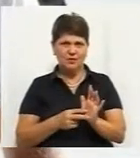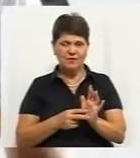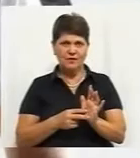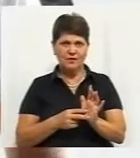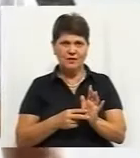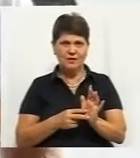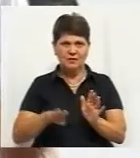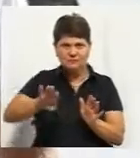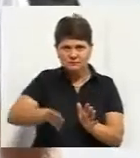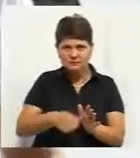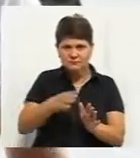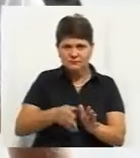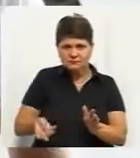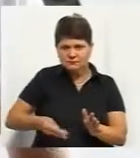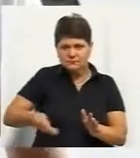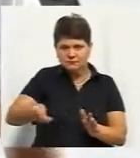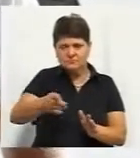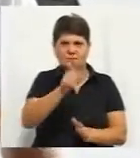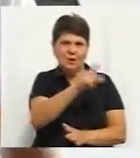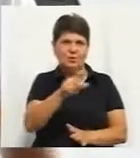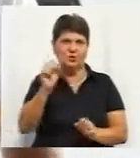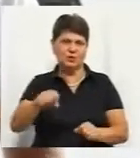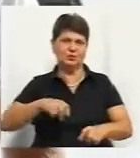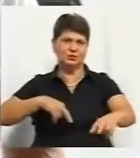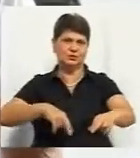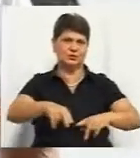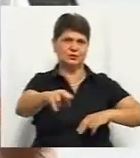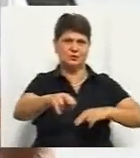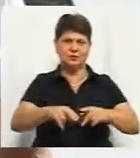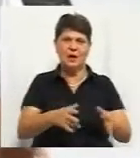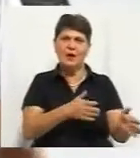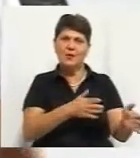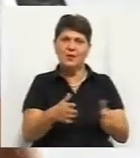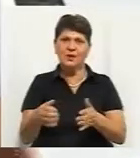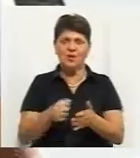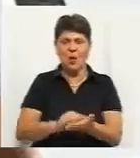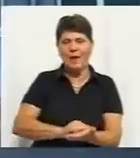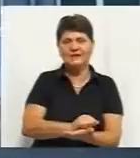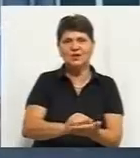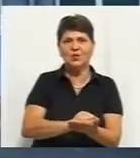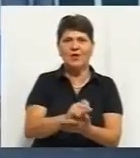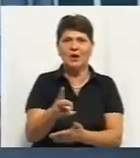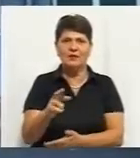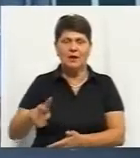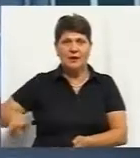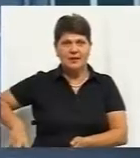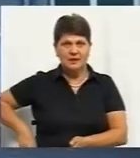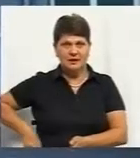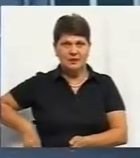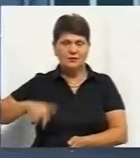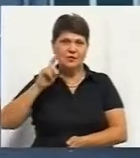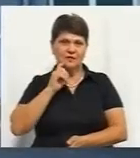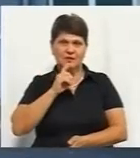в траншей і засипати, щоб люди могли спокійно ходити, підготовити до асфальтування». Директор Вінницької